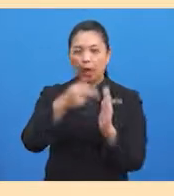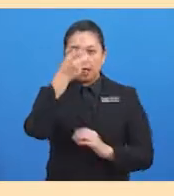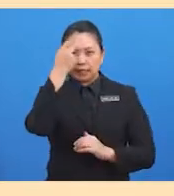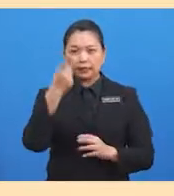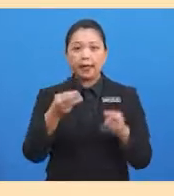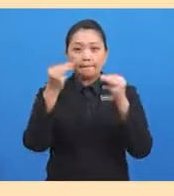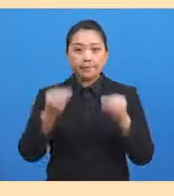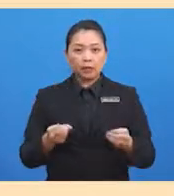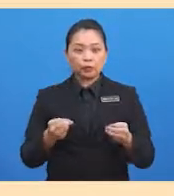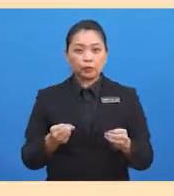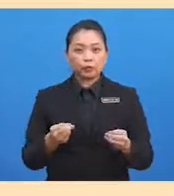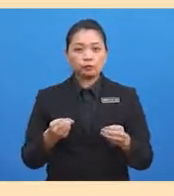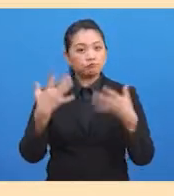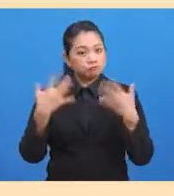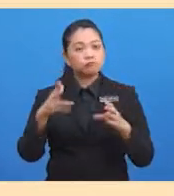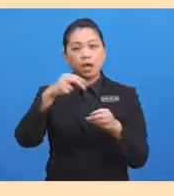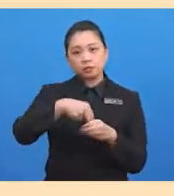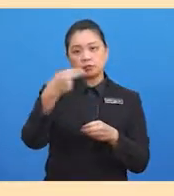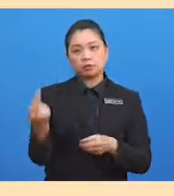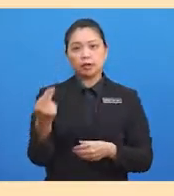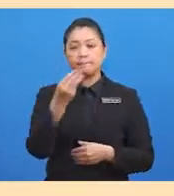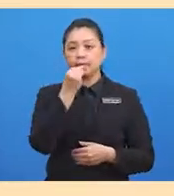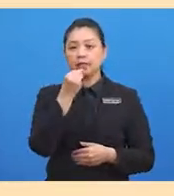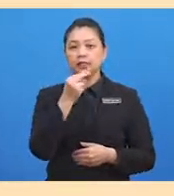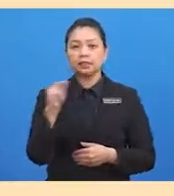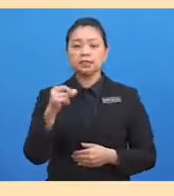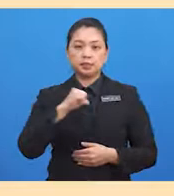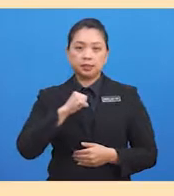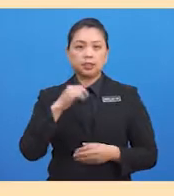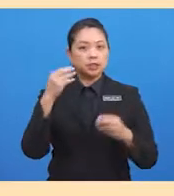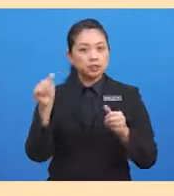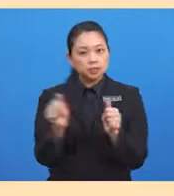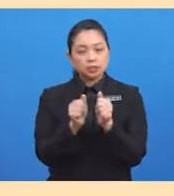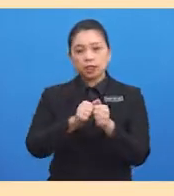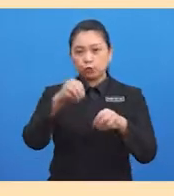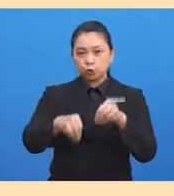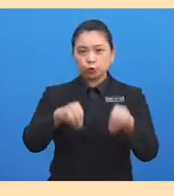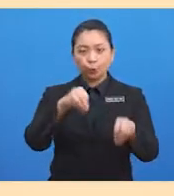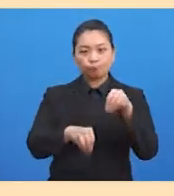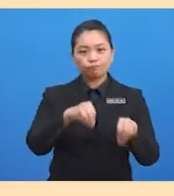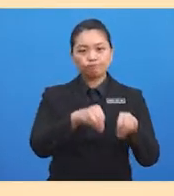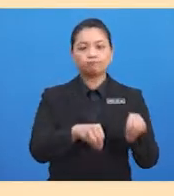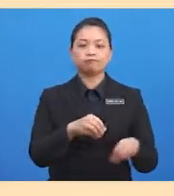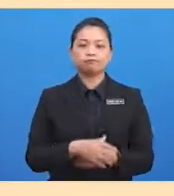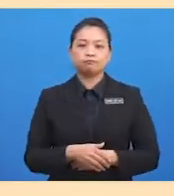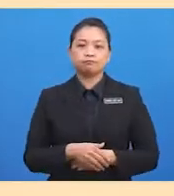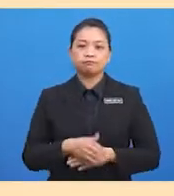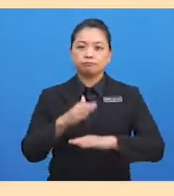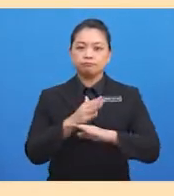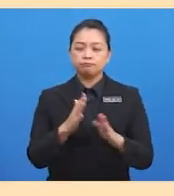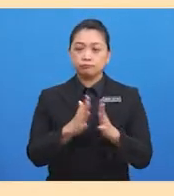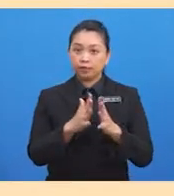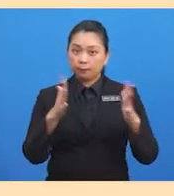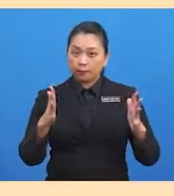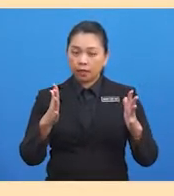makanan sendiri dengan bercucuk tanam. Pergembangan terus berlaku dan pada Zaman Logam, aktiviti